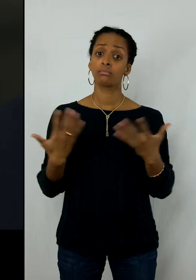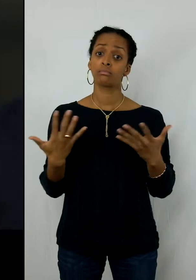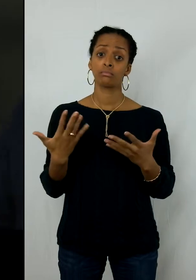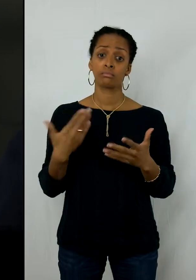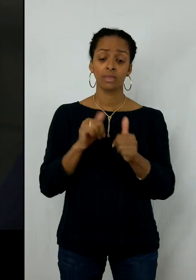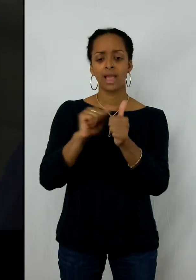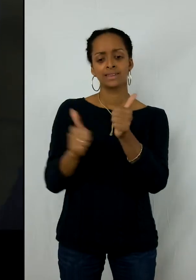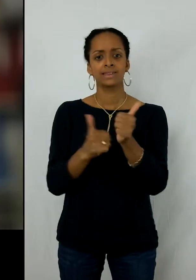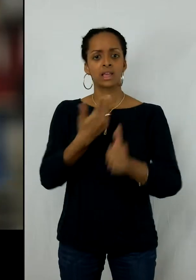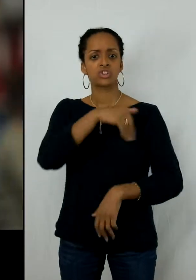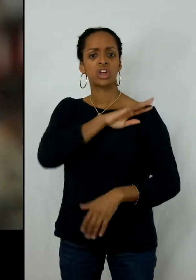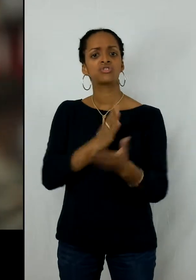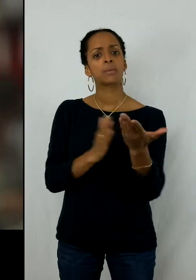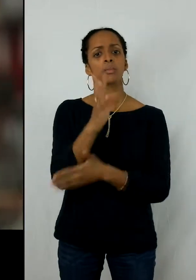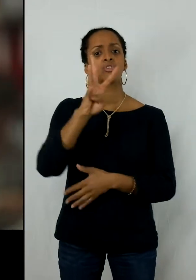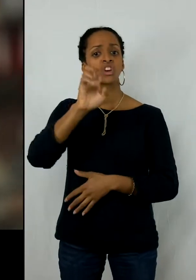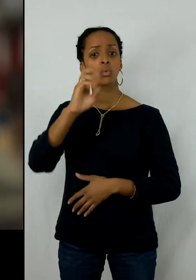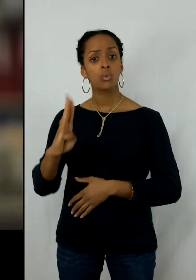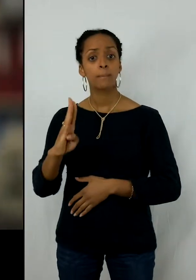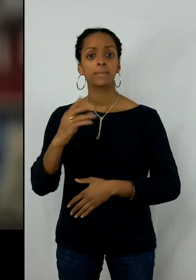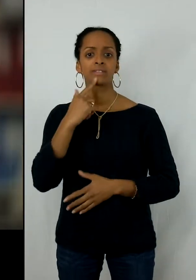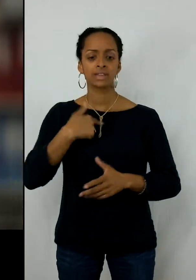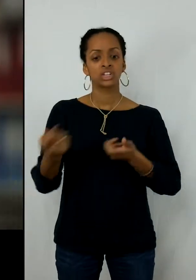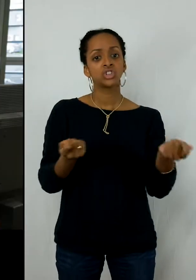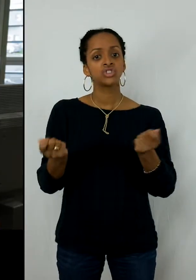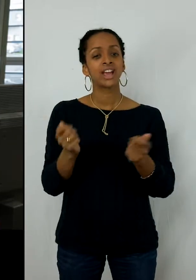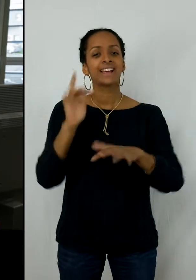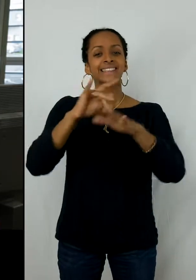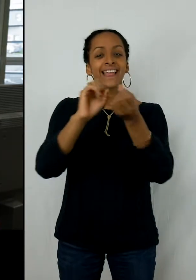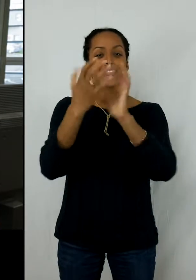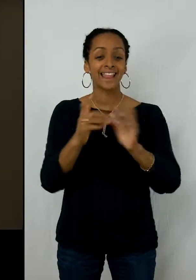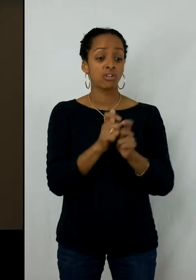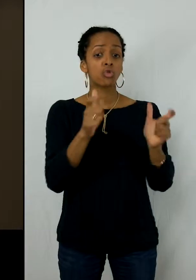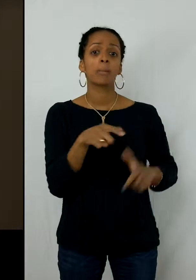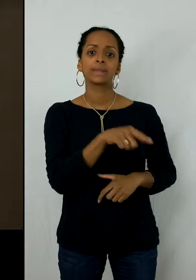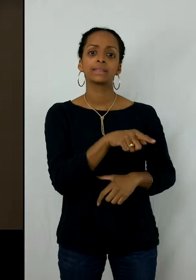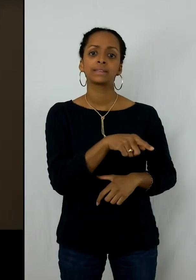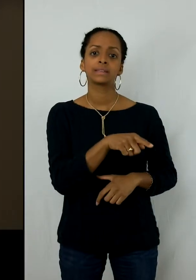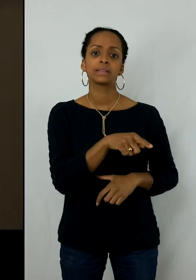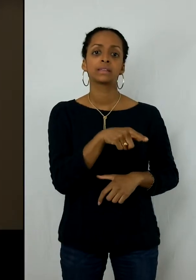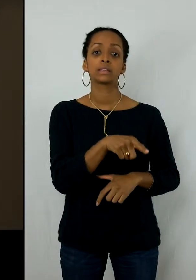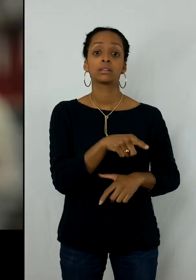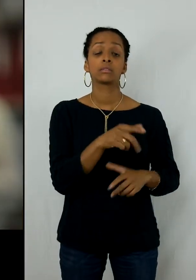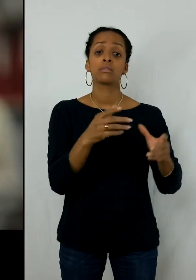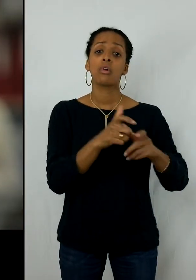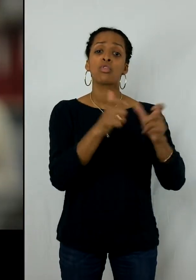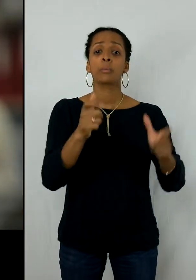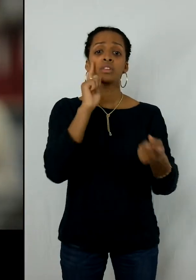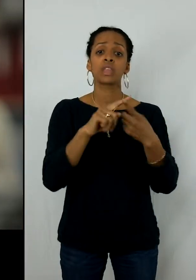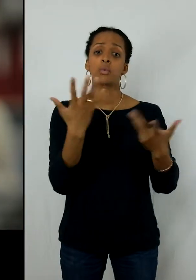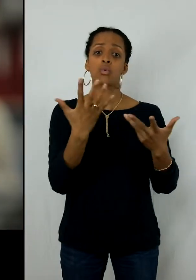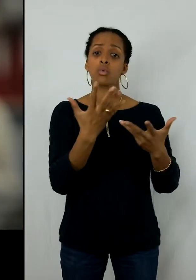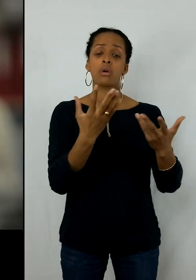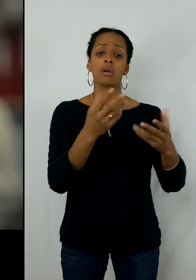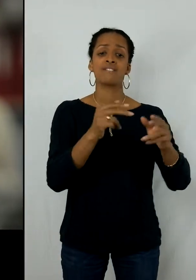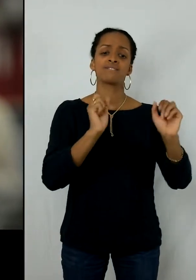assistant chargé de projet web. Je m'occupe du site internet de l'entreprise qui est un revendeur de